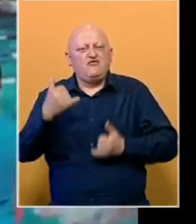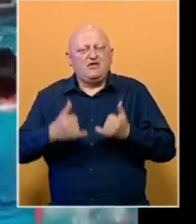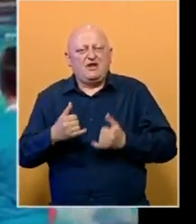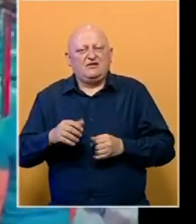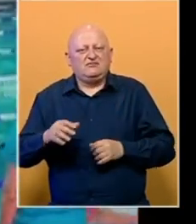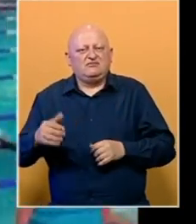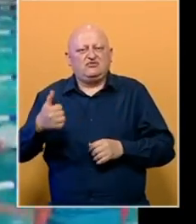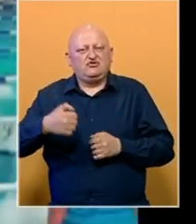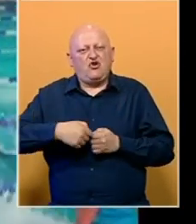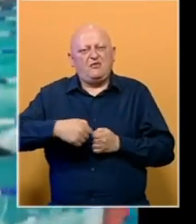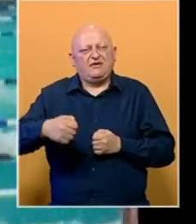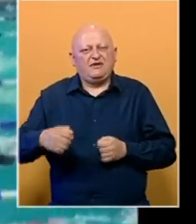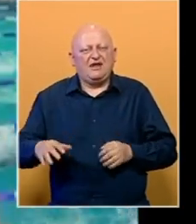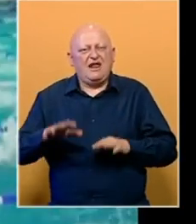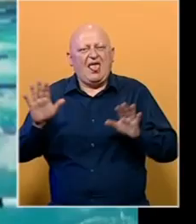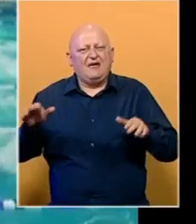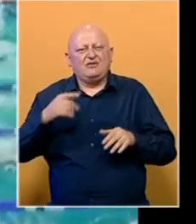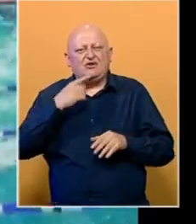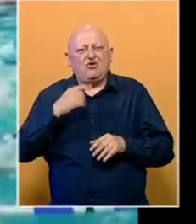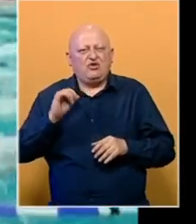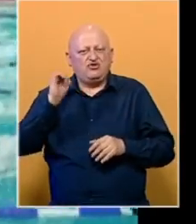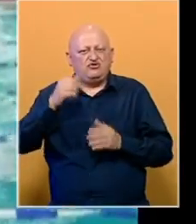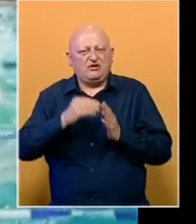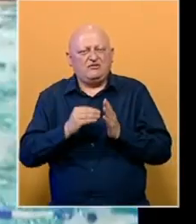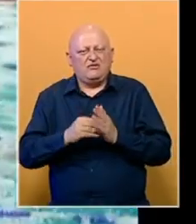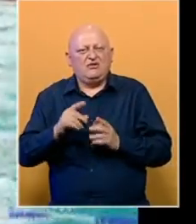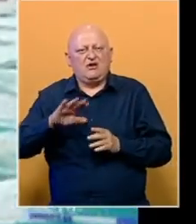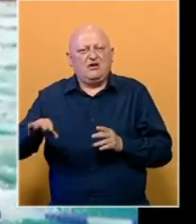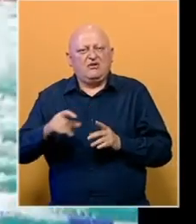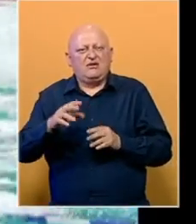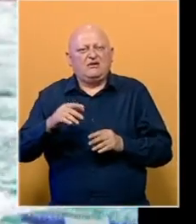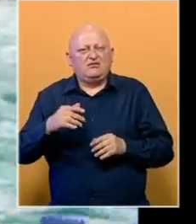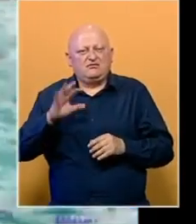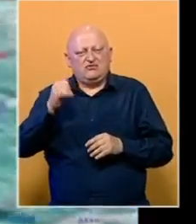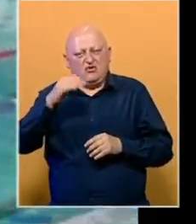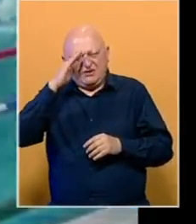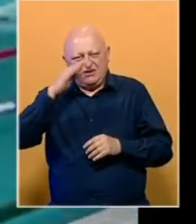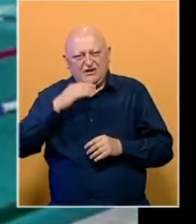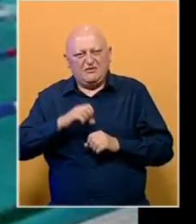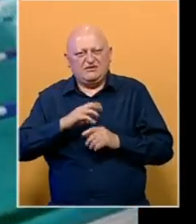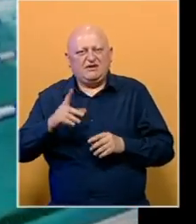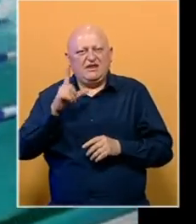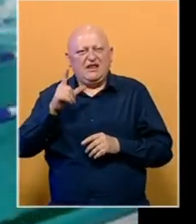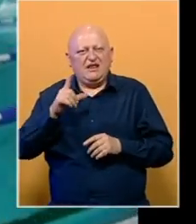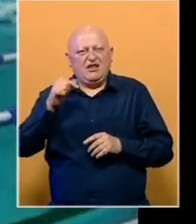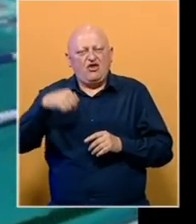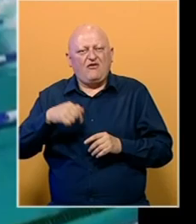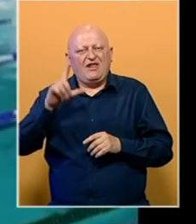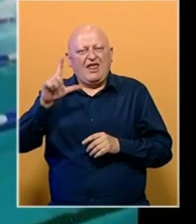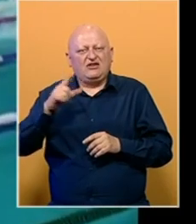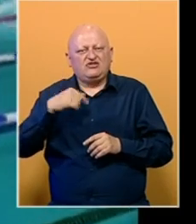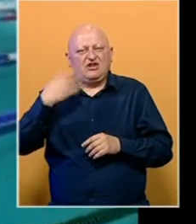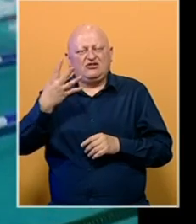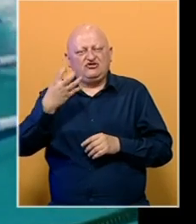finalu discipline 100 metara Leptir koje je na programu Sutra. Pored Pudar za sjajne vijesti iz Rima pobrinuo se i Jovan Lekić.